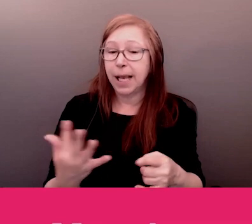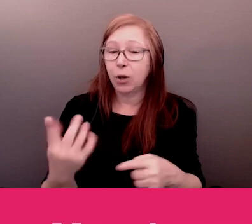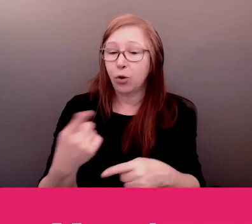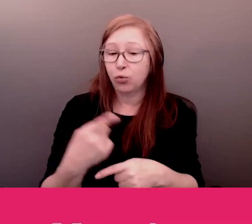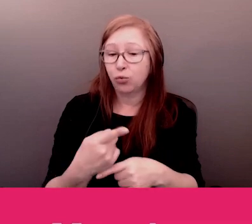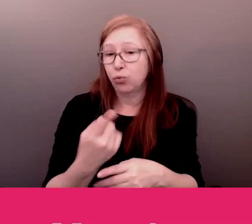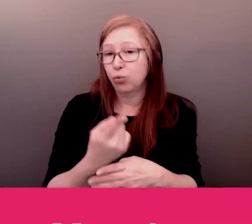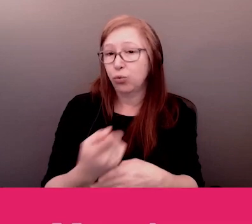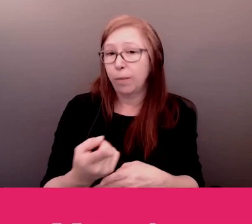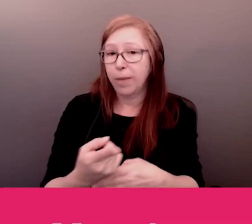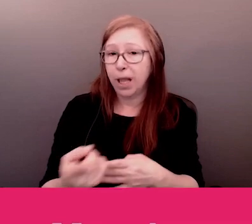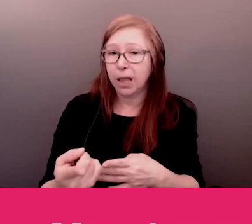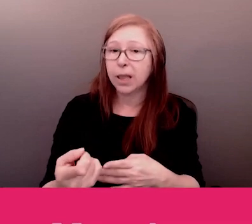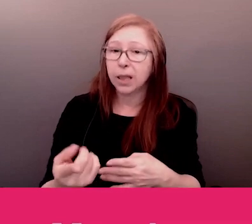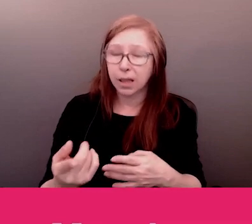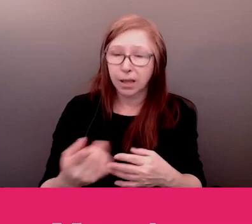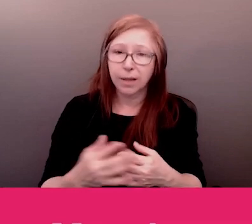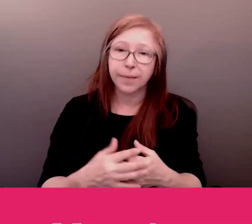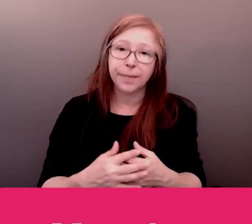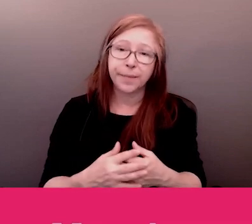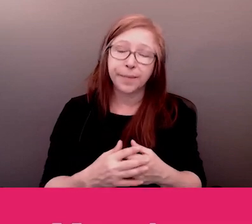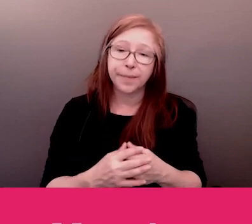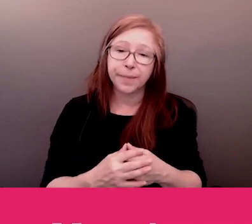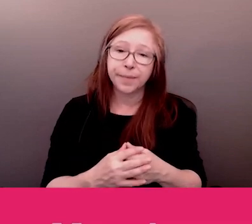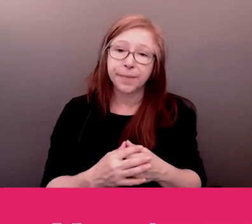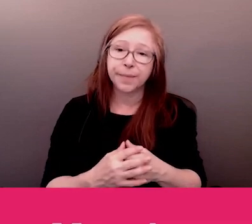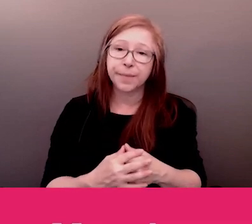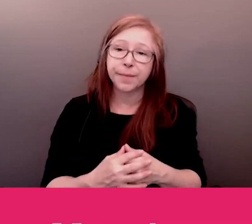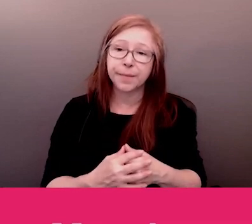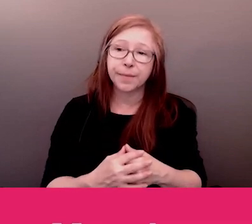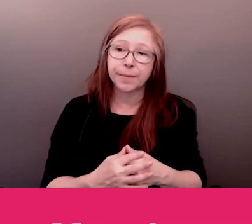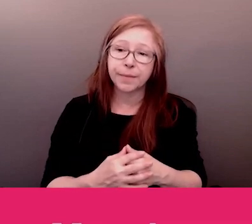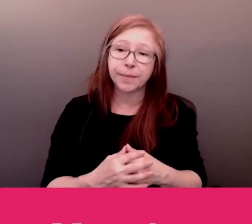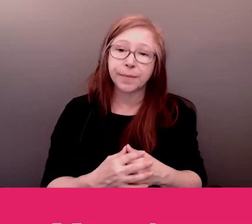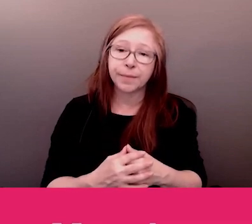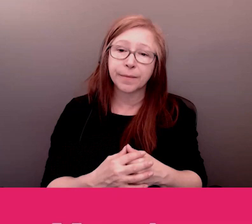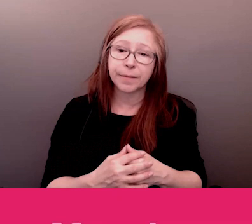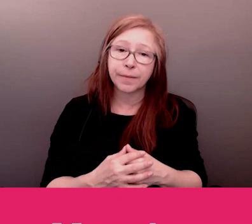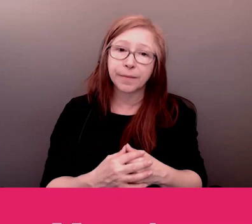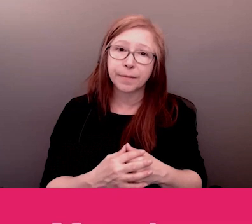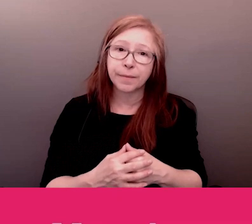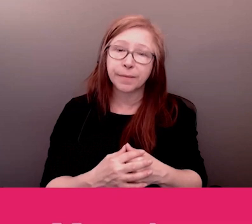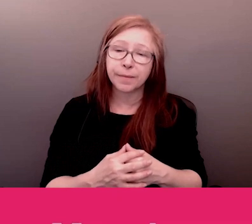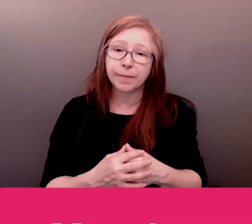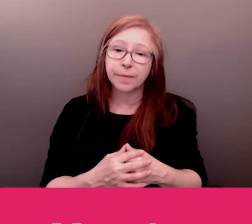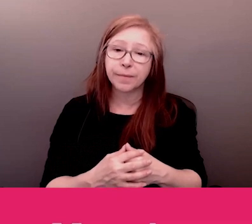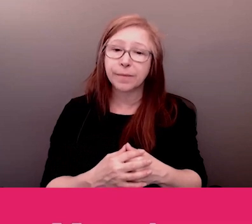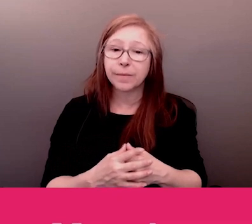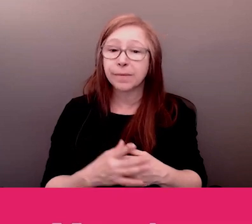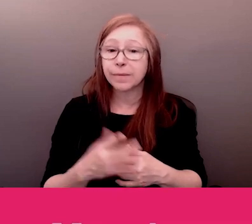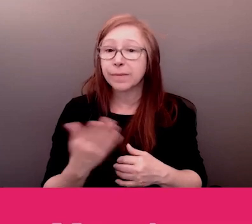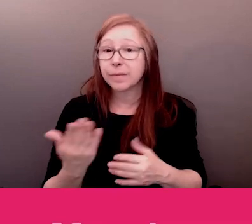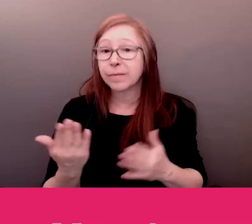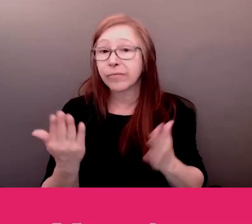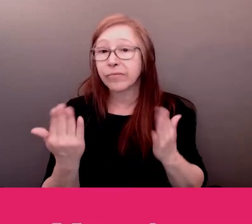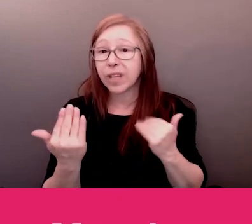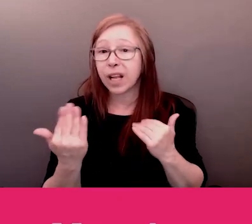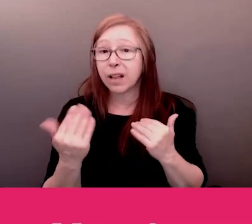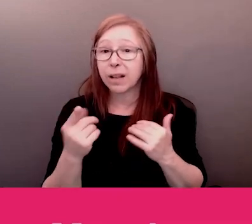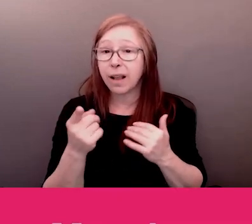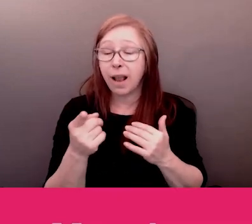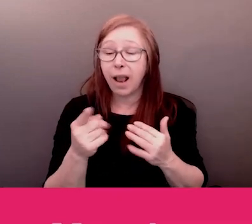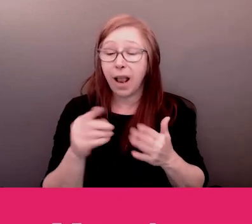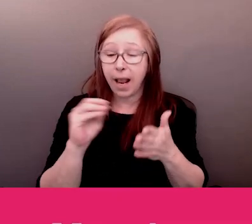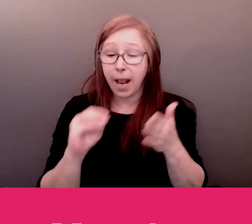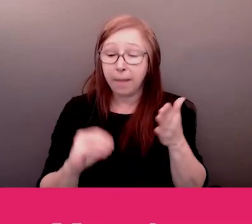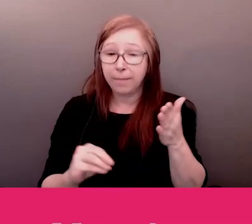on peut tirer la sagesse que vous avez partagé avec nous aujourd'hui vers de différentes habitudes de différentes idées